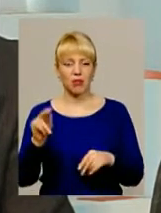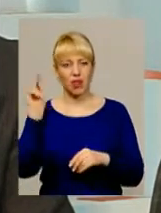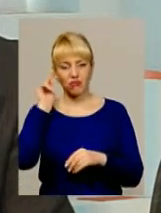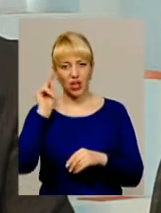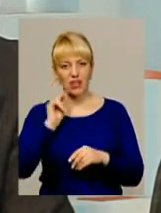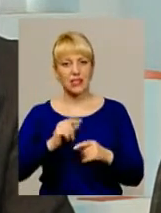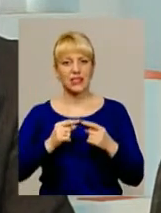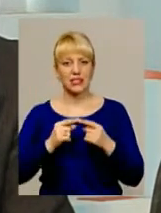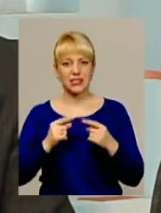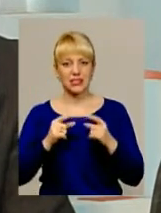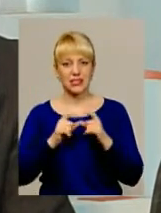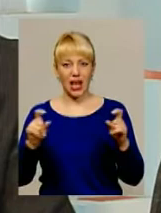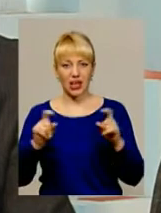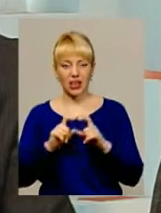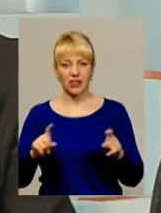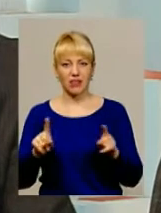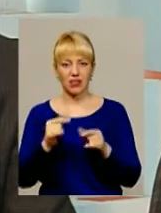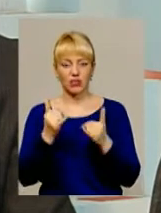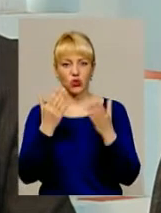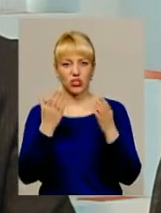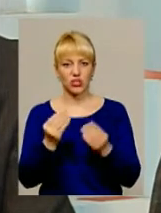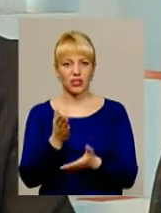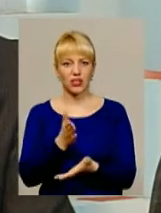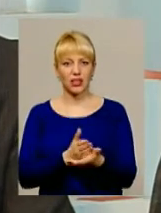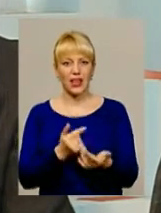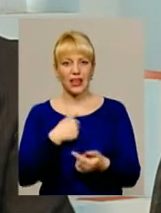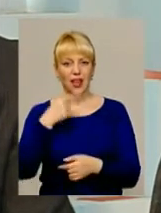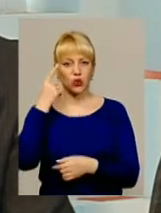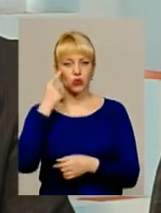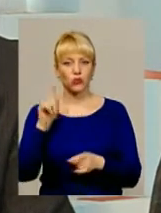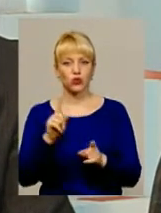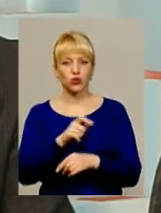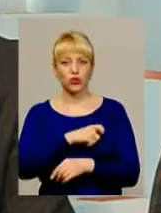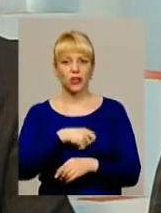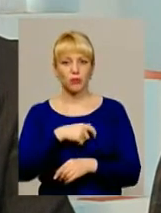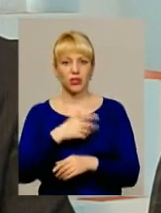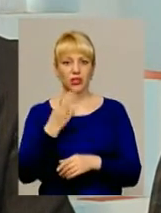які на сьогоднішній день є. І я думаю, що депутати